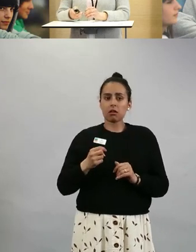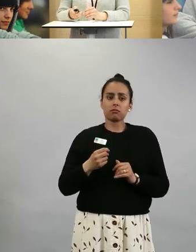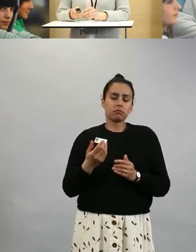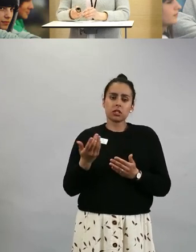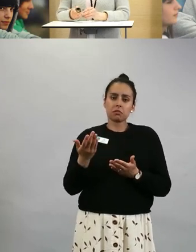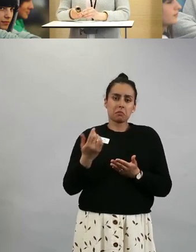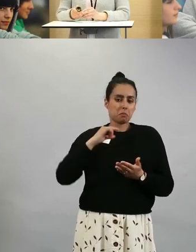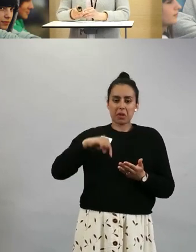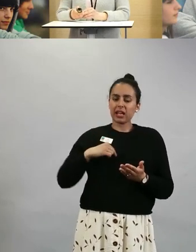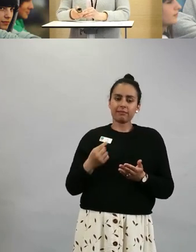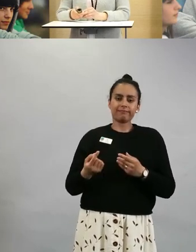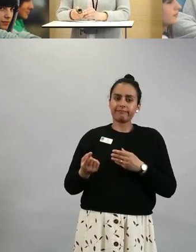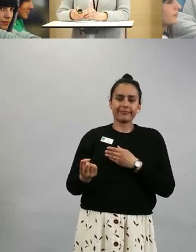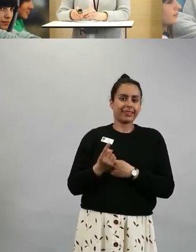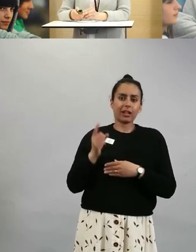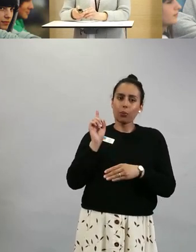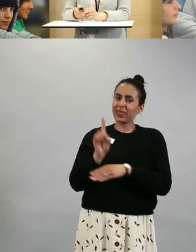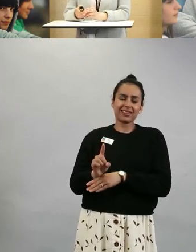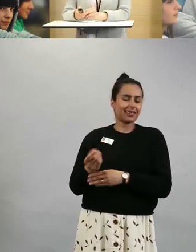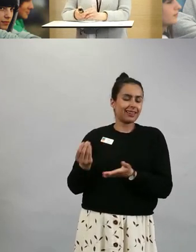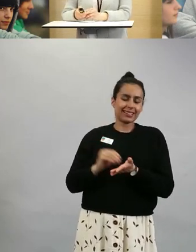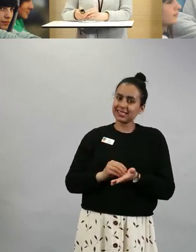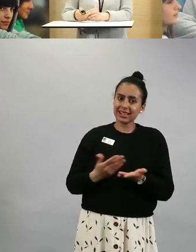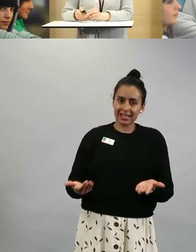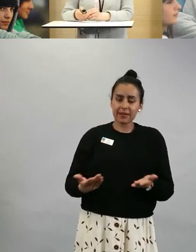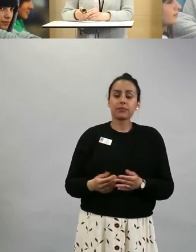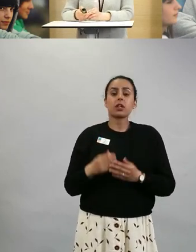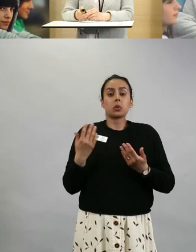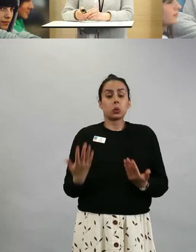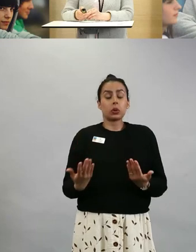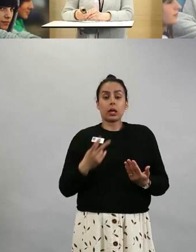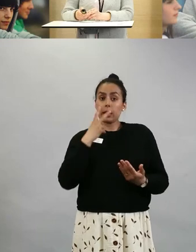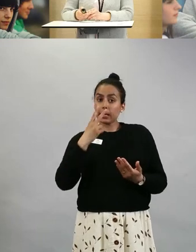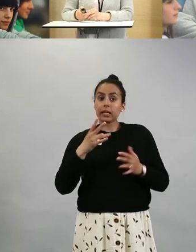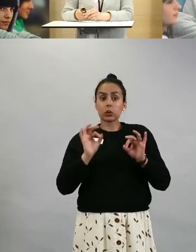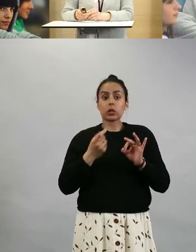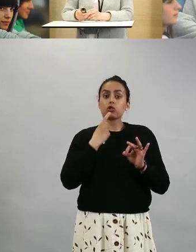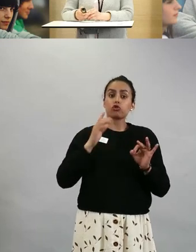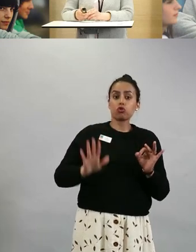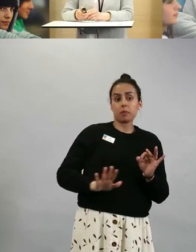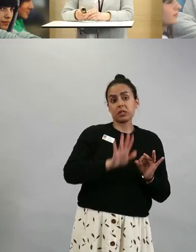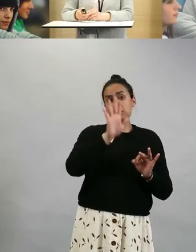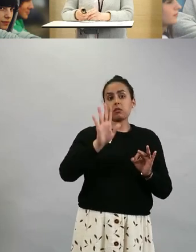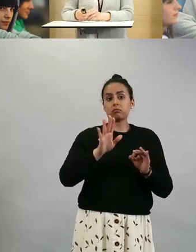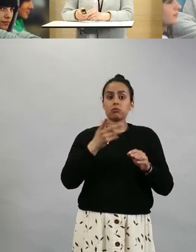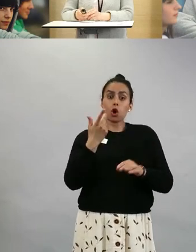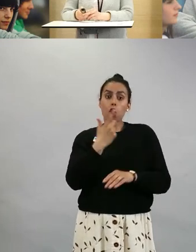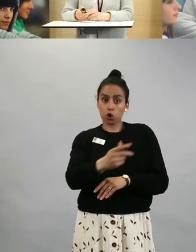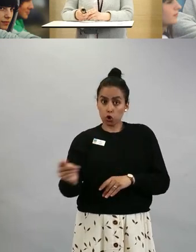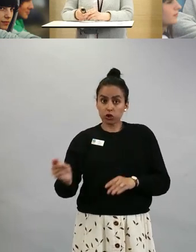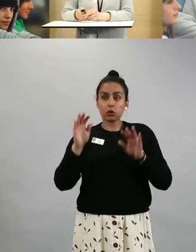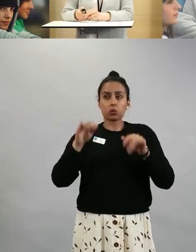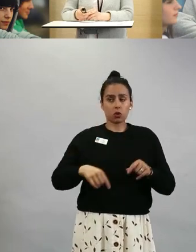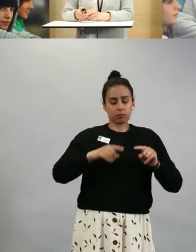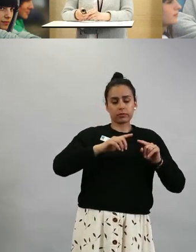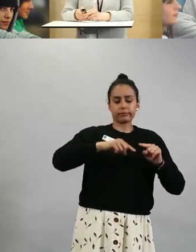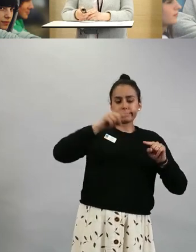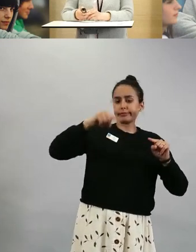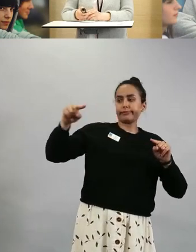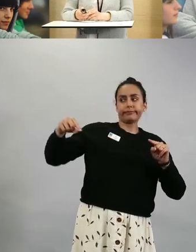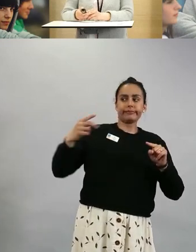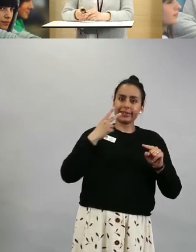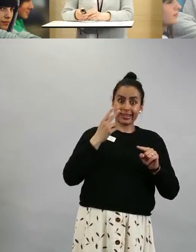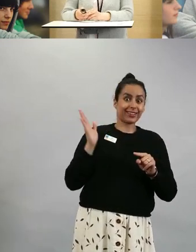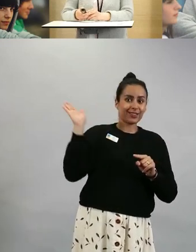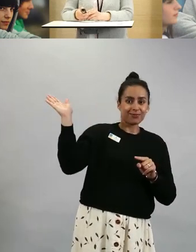Tässä näkee, miten Suomessa on rokotettu. Ja näinhän se on, että Suomessa erittäin hyvin on rokotettu kaikki